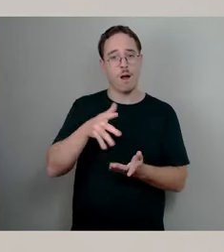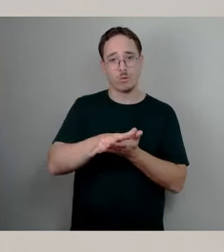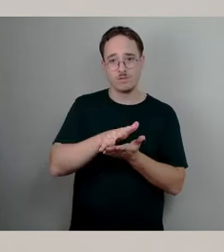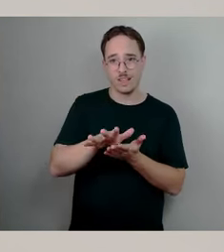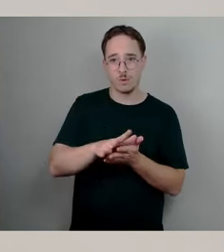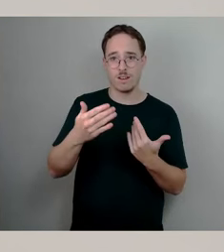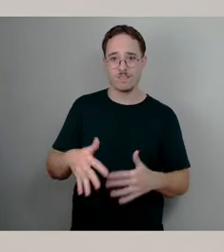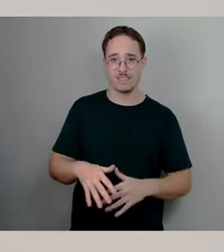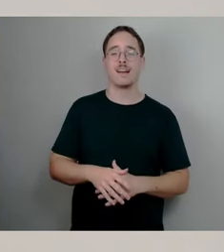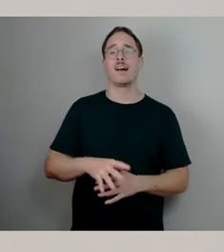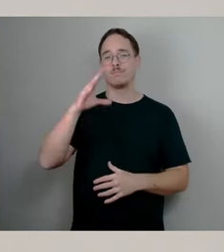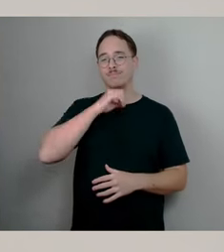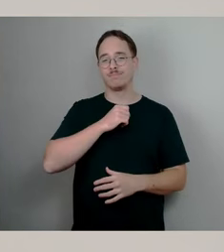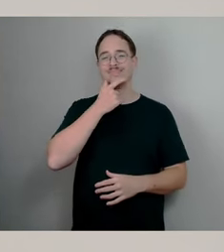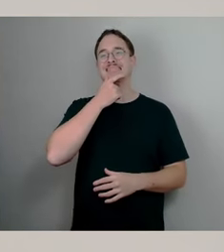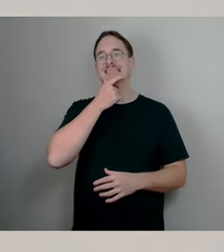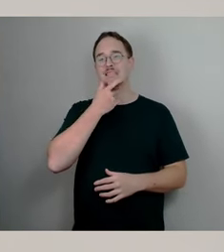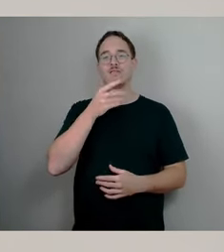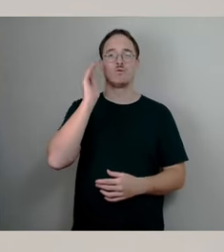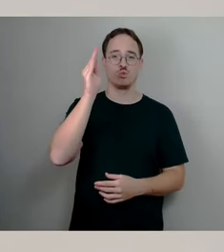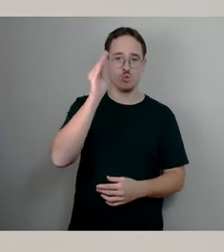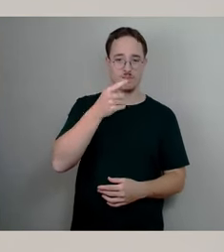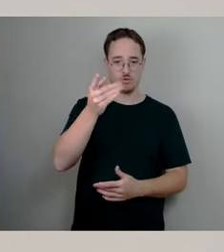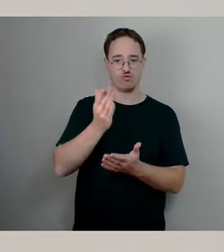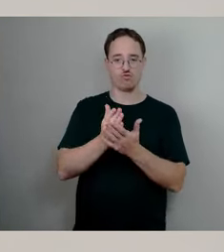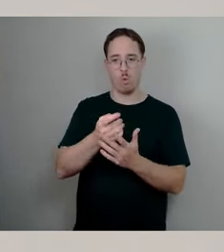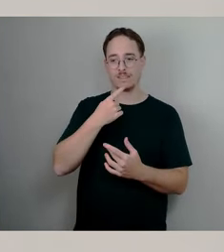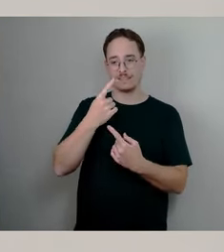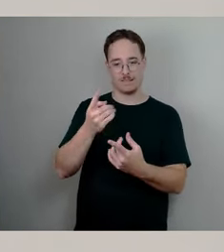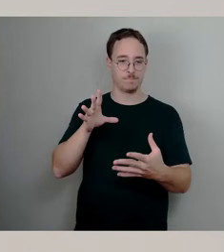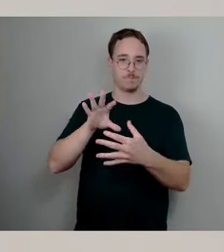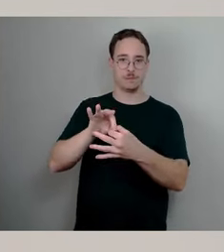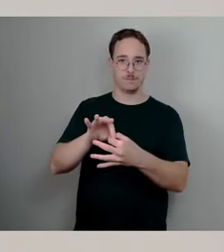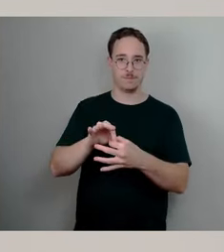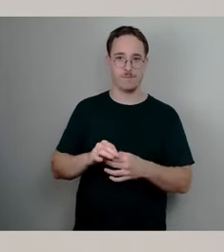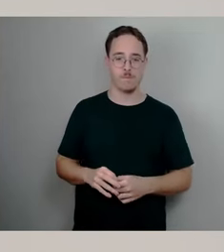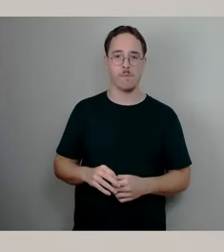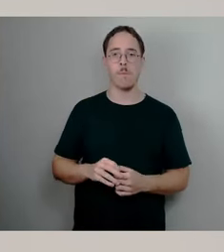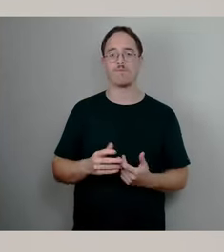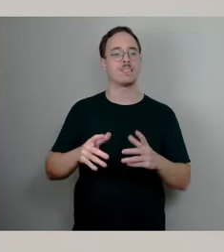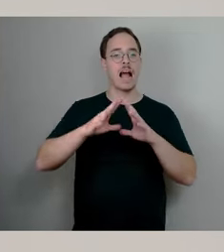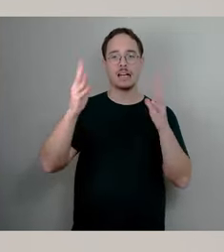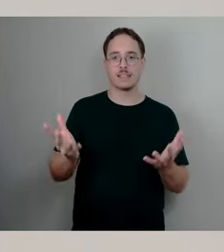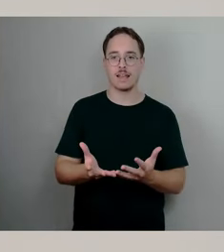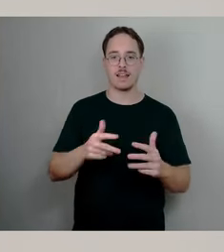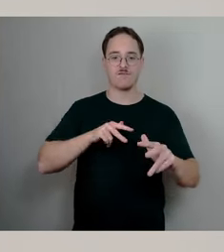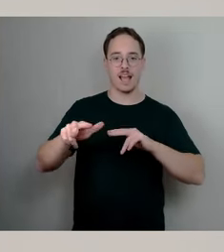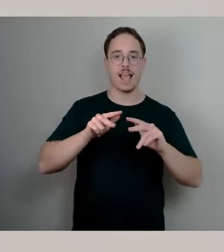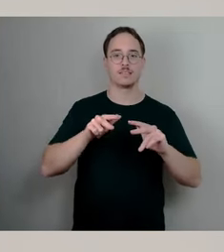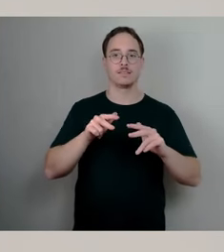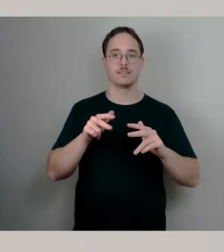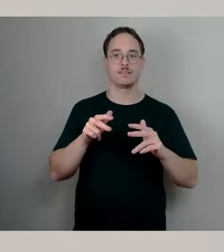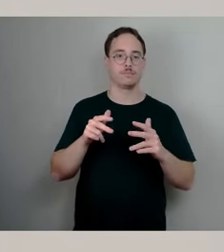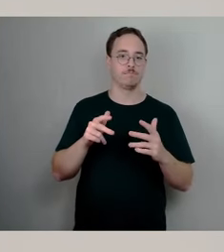Sie haben den Bogen schon für die Zukunft gespannt mit dem einheitlichen, ganzheitlichen Verkehrsmanagementsystem, was